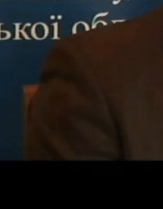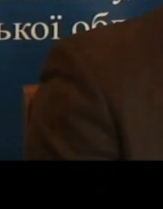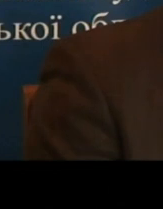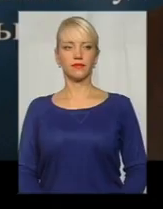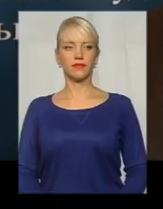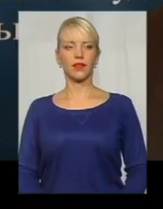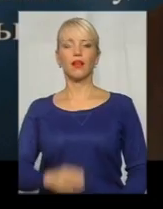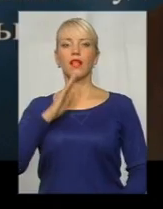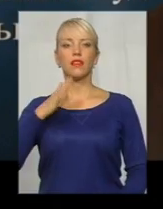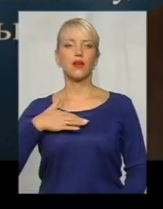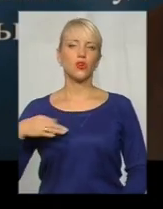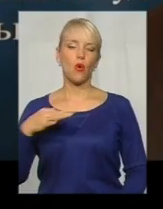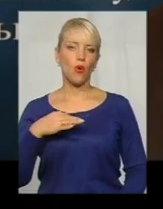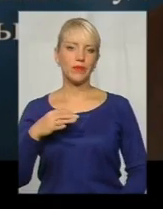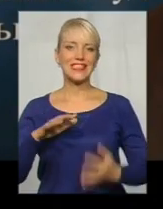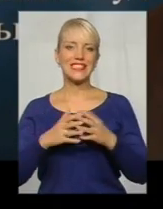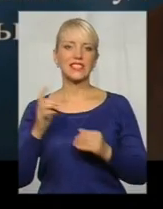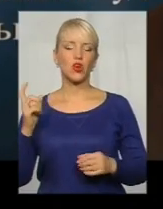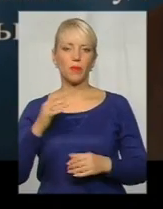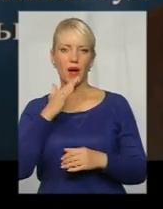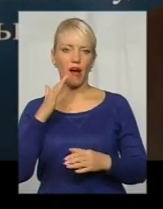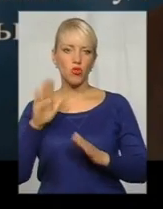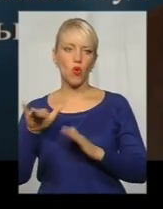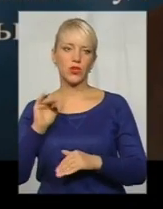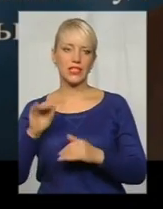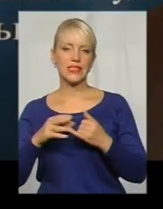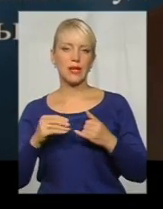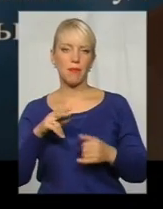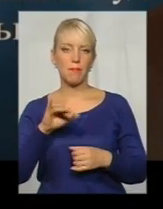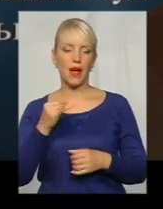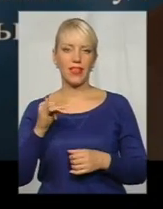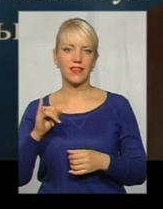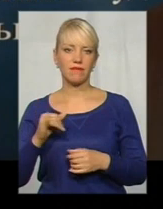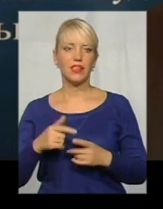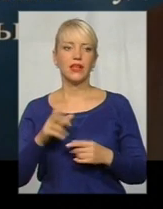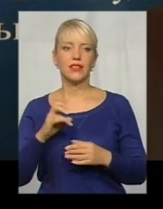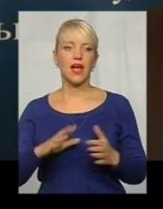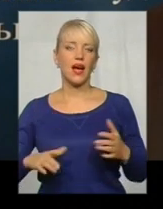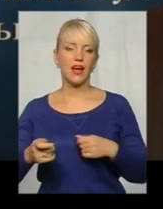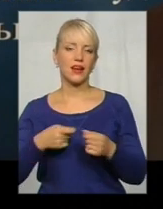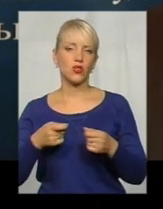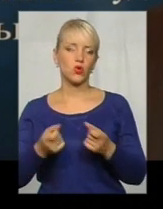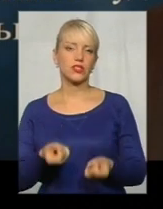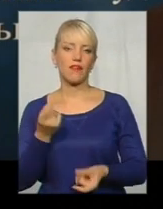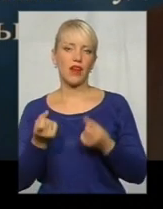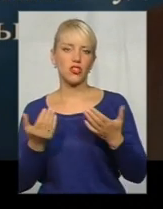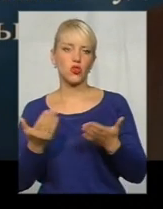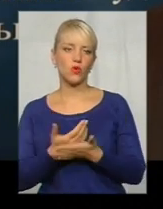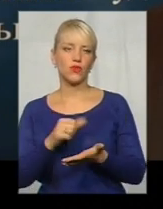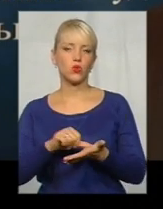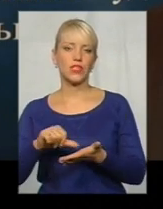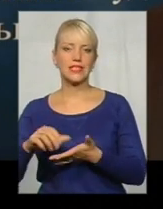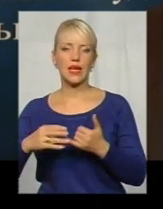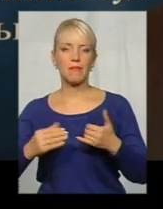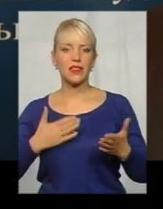Наша область сільськогосподарська, дуже багато орендується земельних паїв. На ринку появляються нові учасники земельних